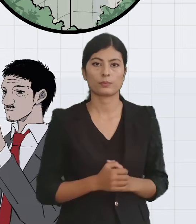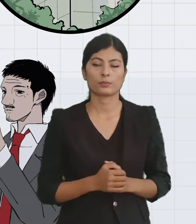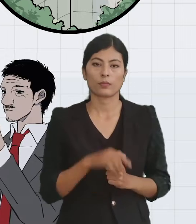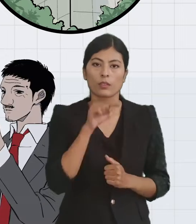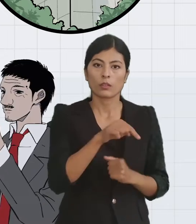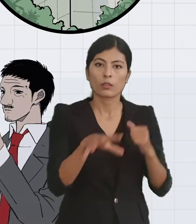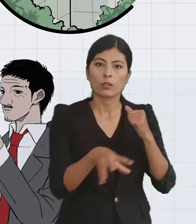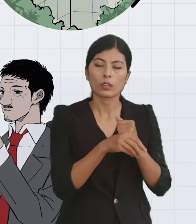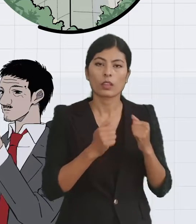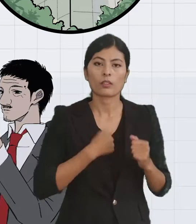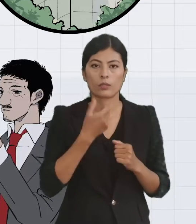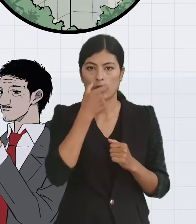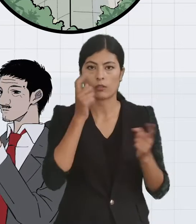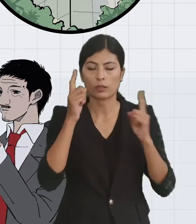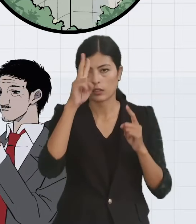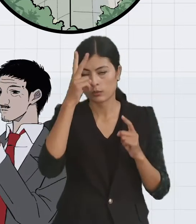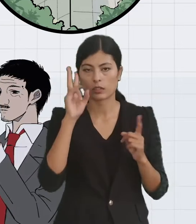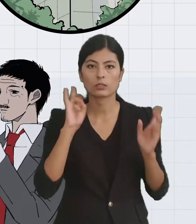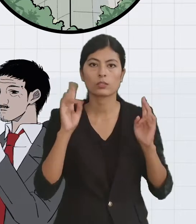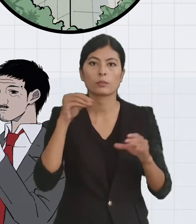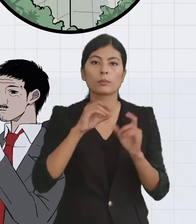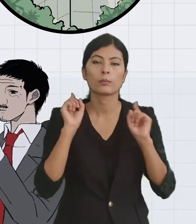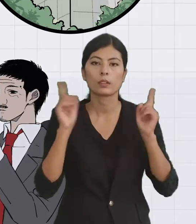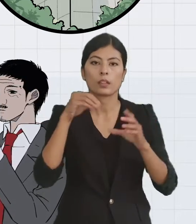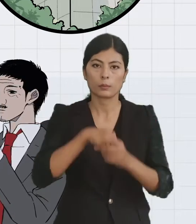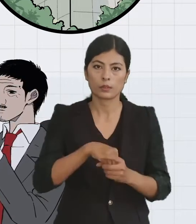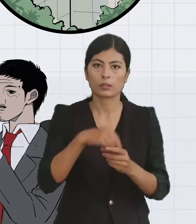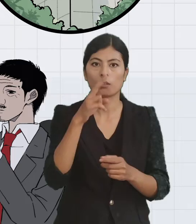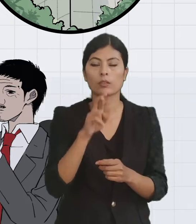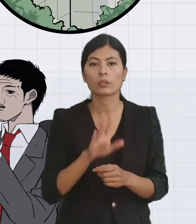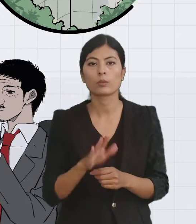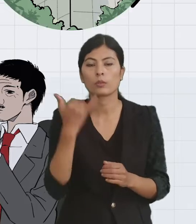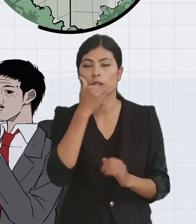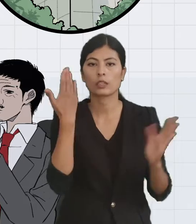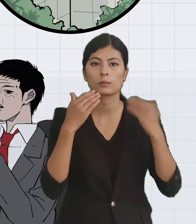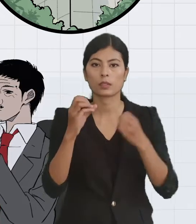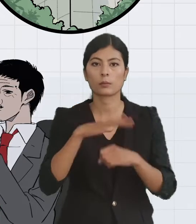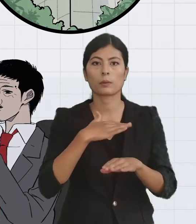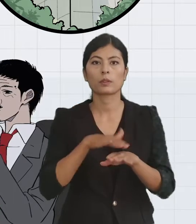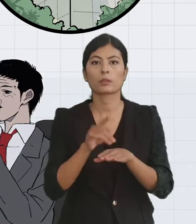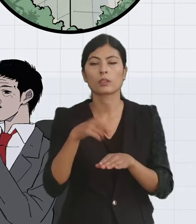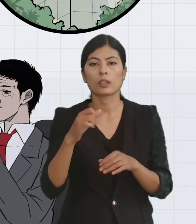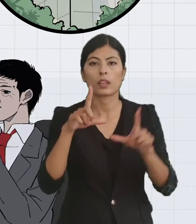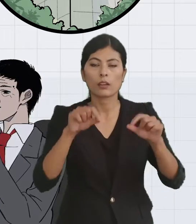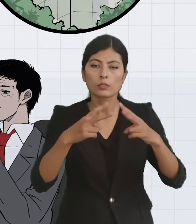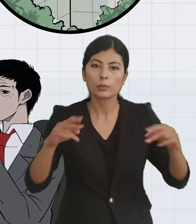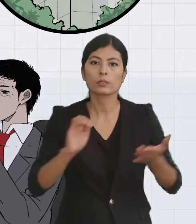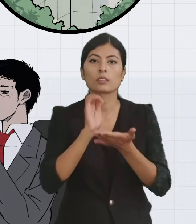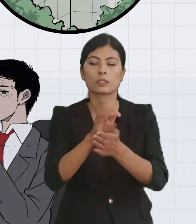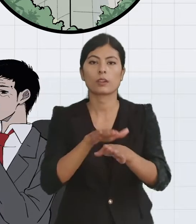निकाय